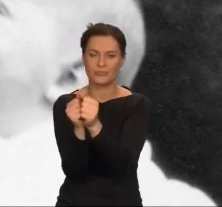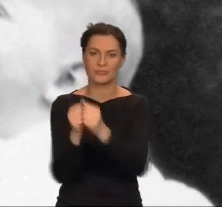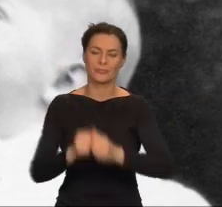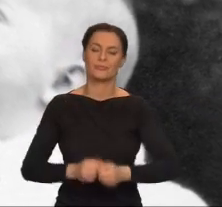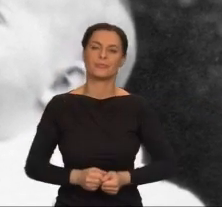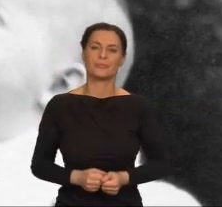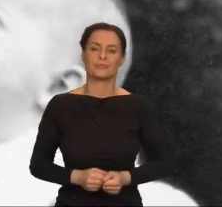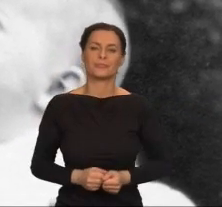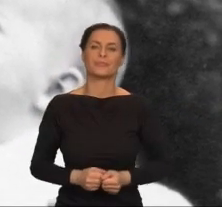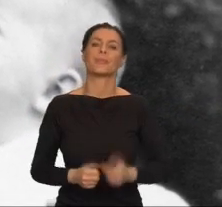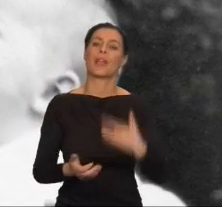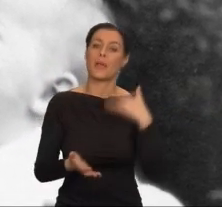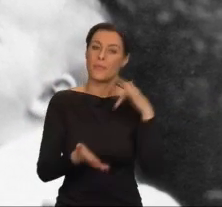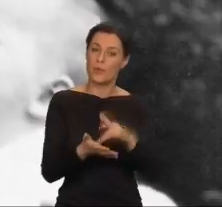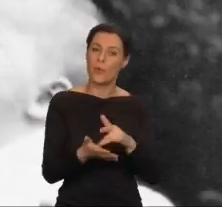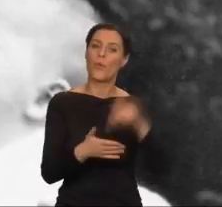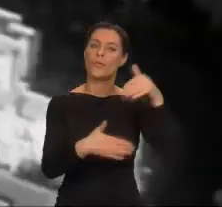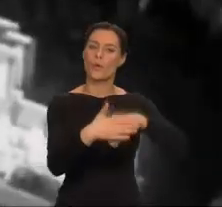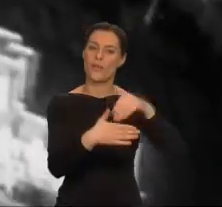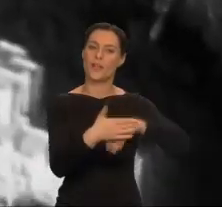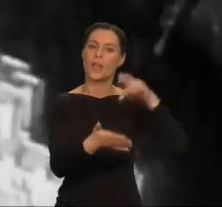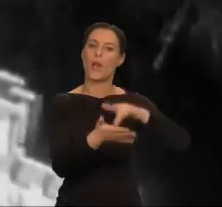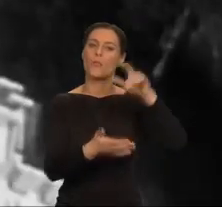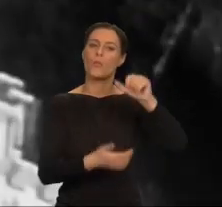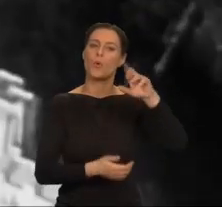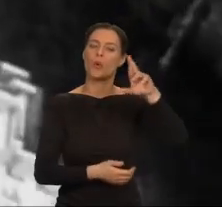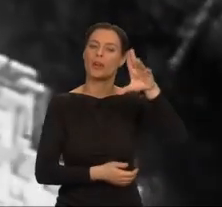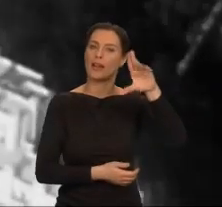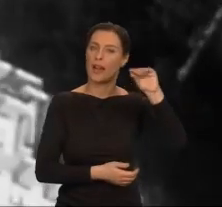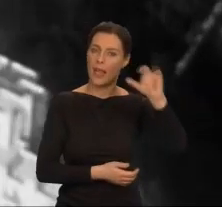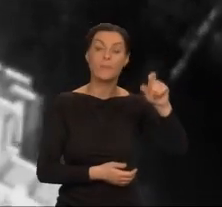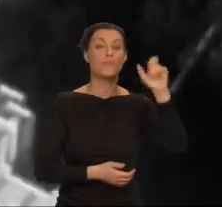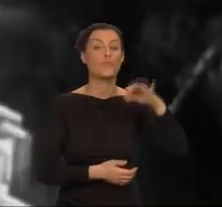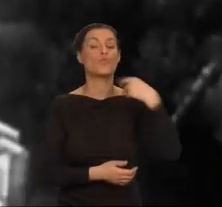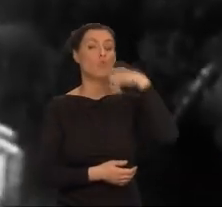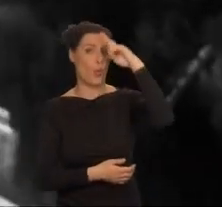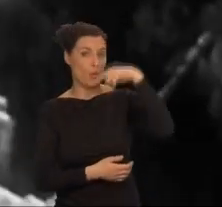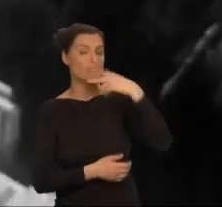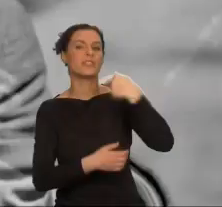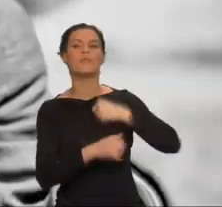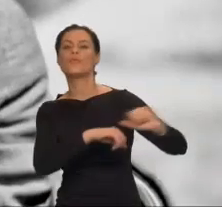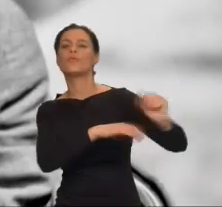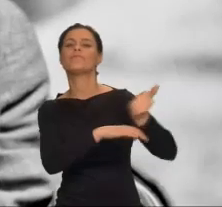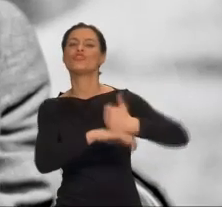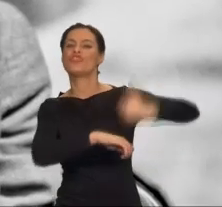Wychowałam się w Berkeley. Ojciec był szefem Wydziału Antropologii Uniwersytetu Kalifornijskiego.